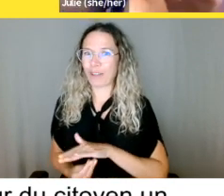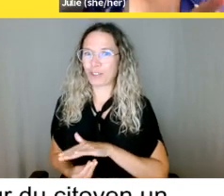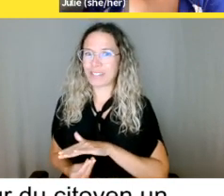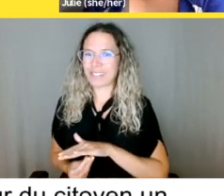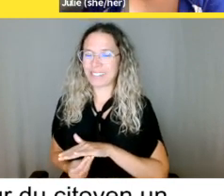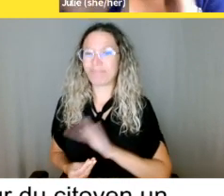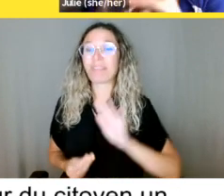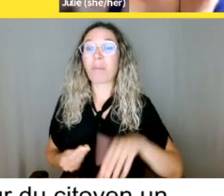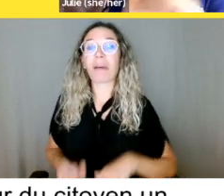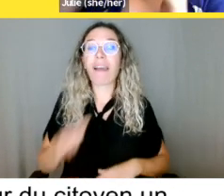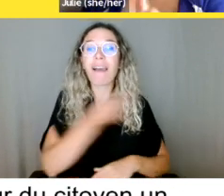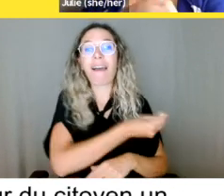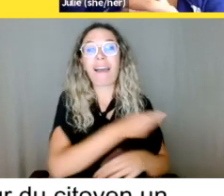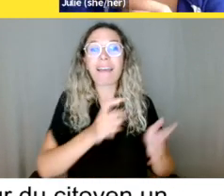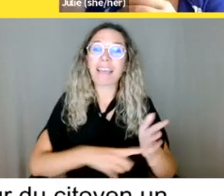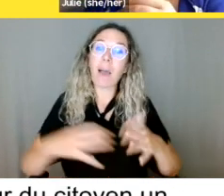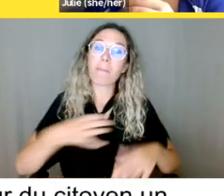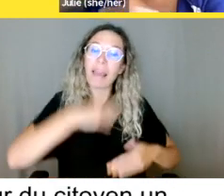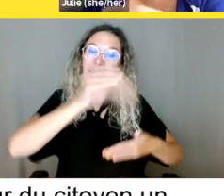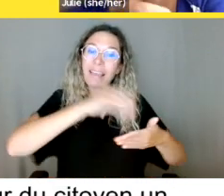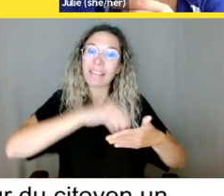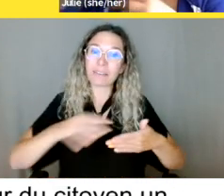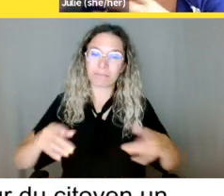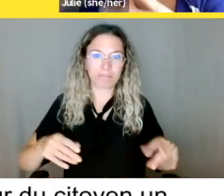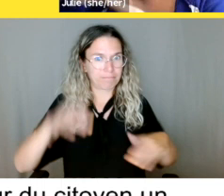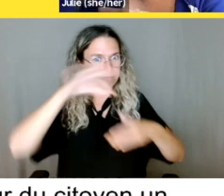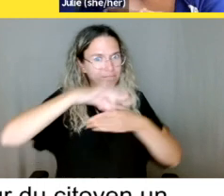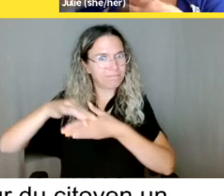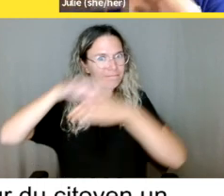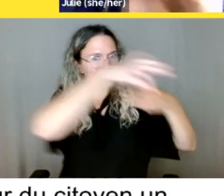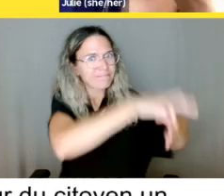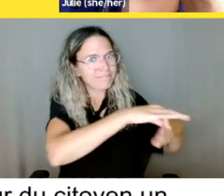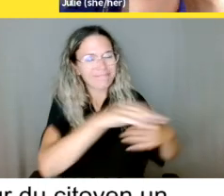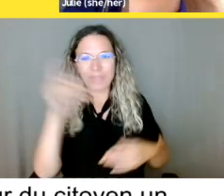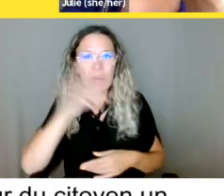confusion de qu'est-ce qui s'est passé. Vous avez la preuve comme quoi vous avez